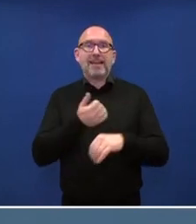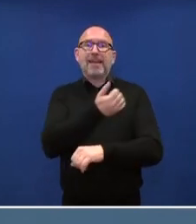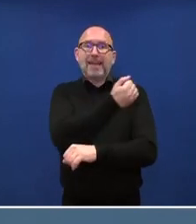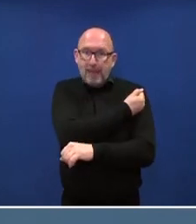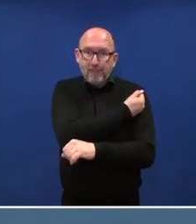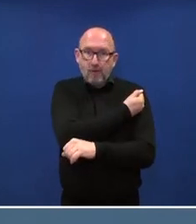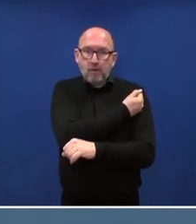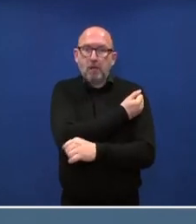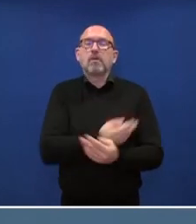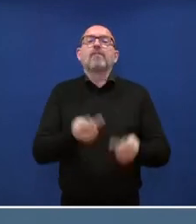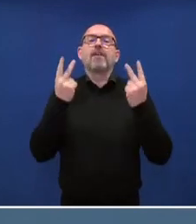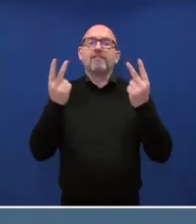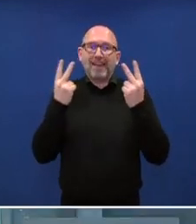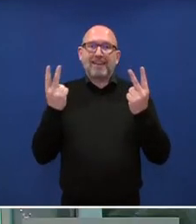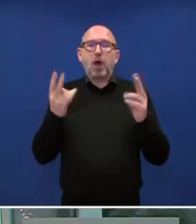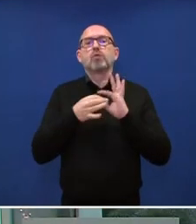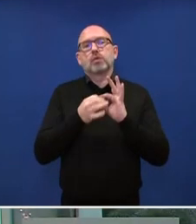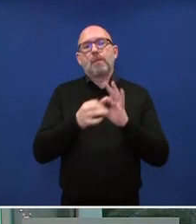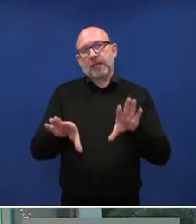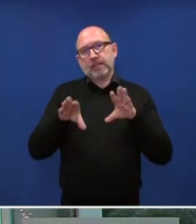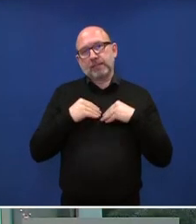wichtig, auch was die Akzeptanz betrifft.